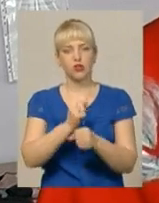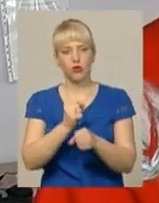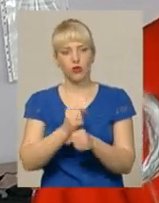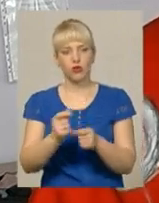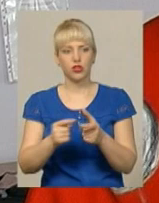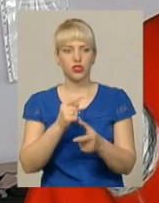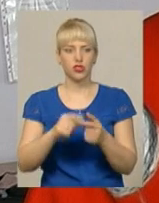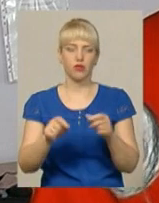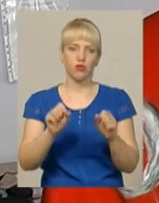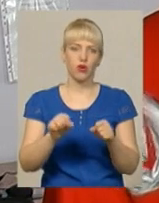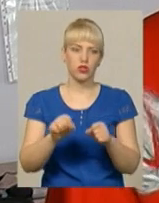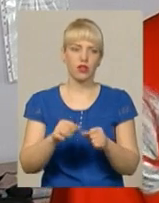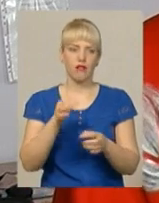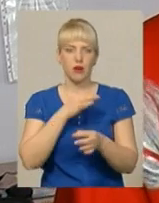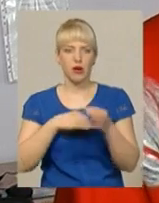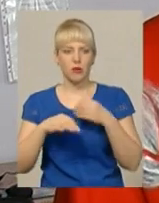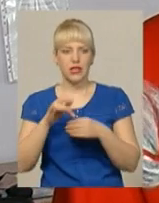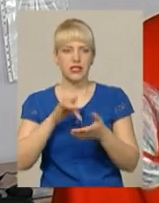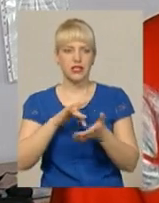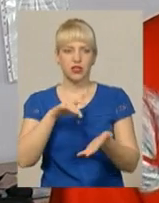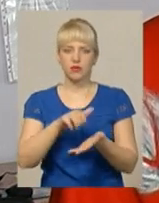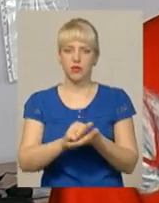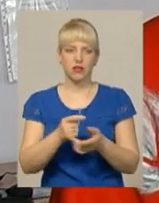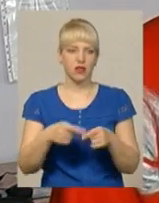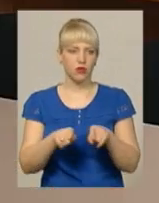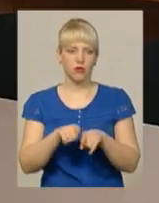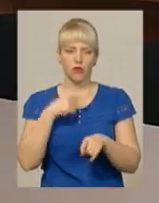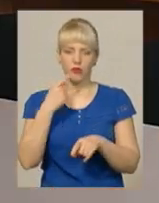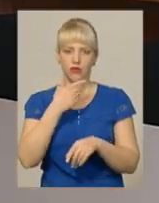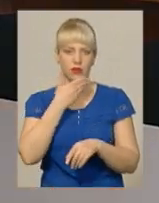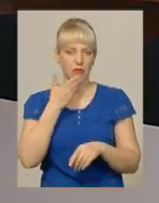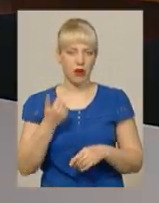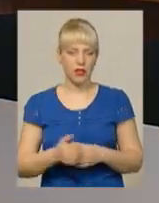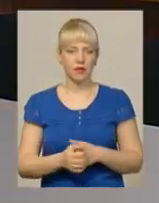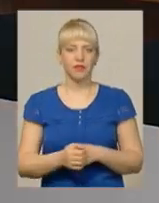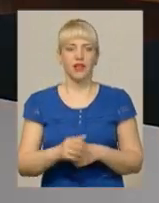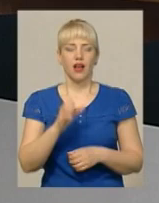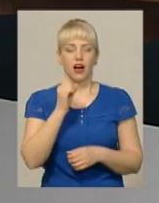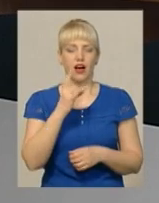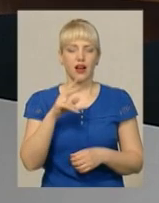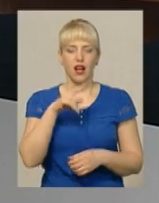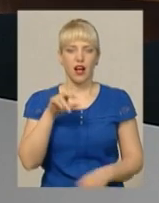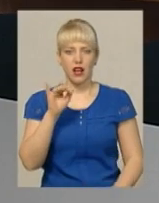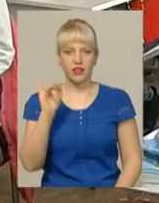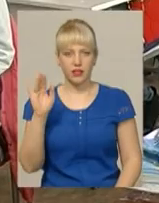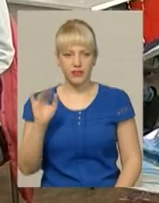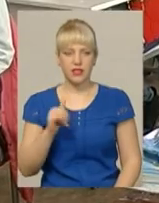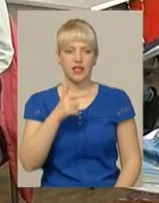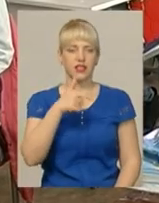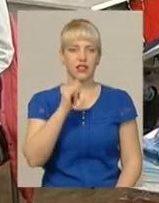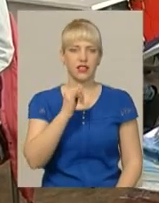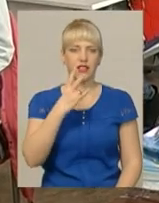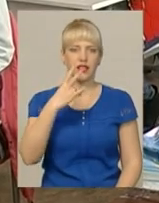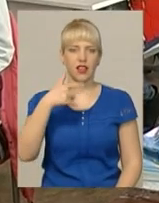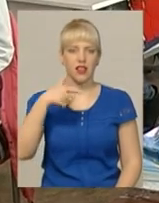можливо, перемовини якісь центром зайнятості, про це мови немає ніякої. Окрім школи в Аркадіївцях та Гнатівцях, оптимізують ще три